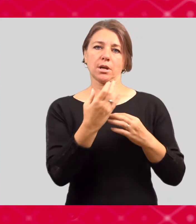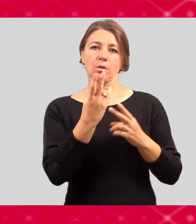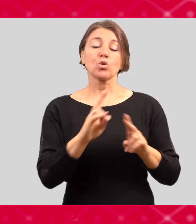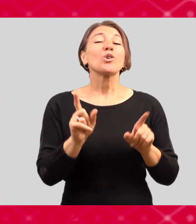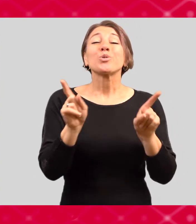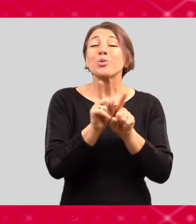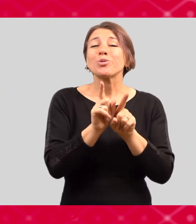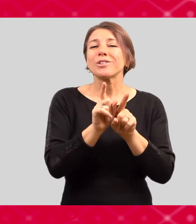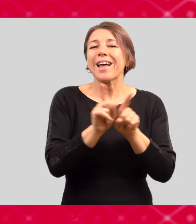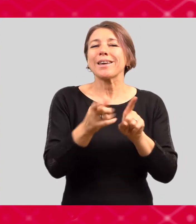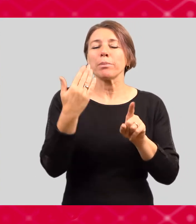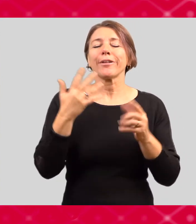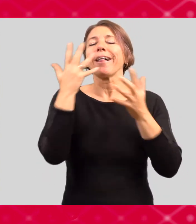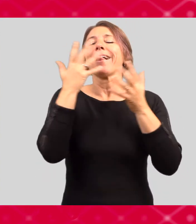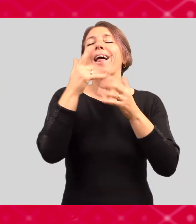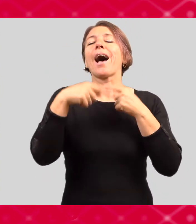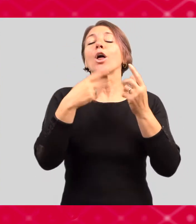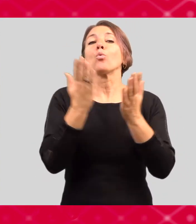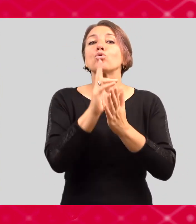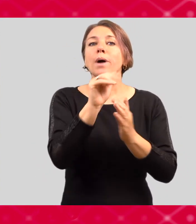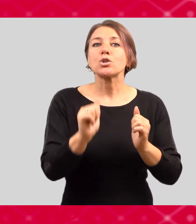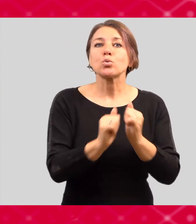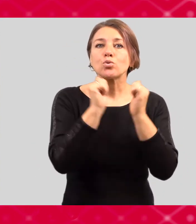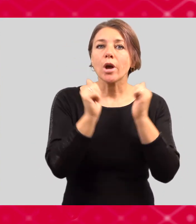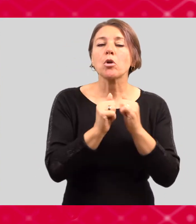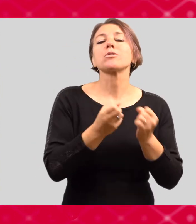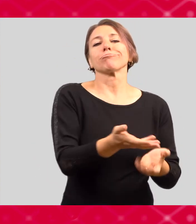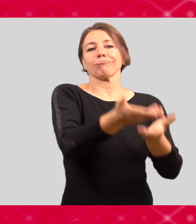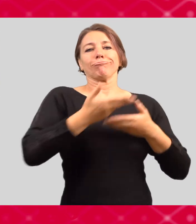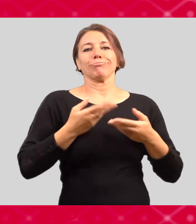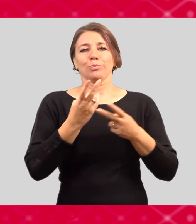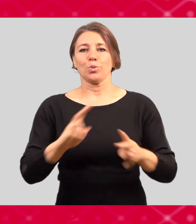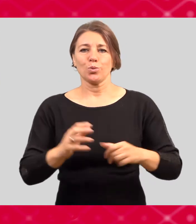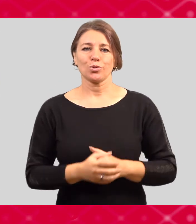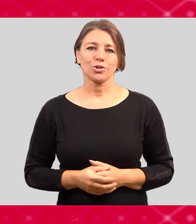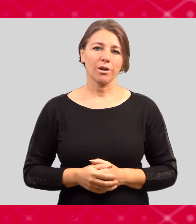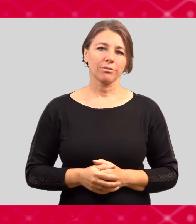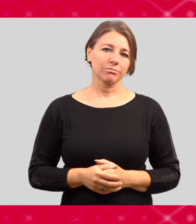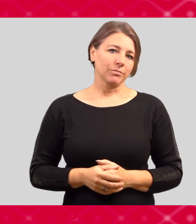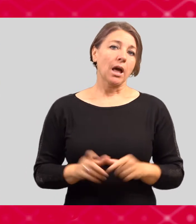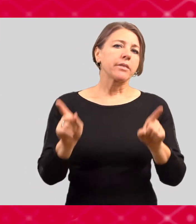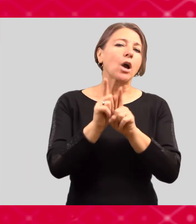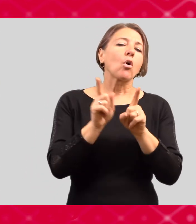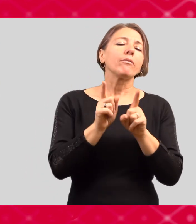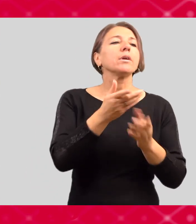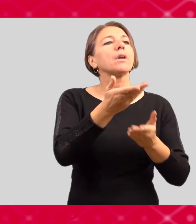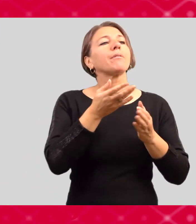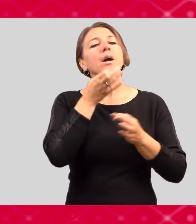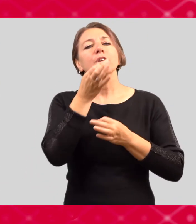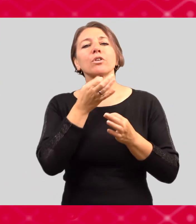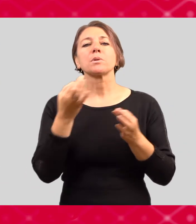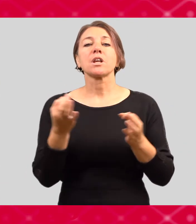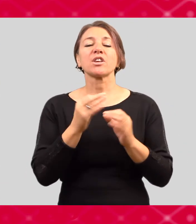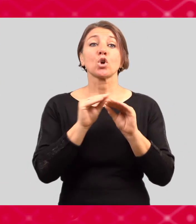si podobnou situací sám prošel nebo prošla před nedávnou dobu. Může vám je sdělit takové informace